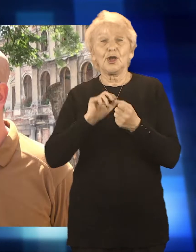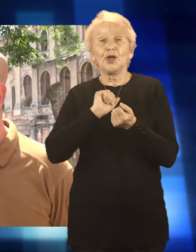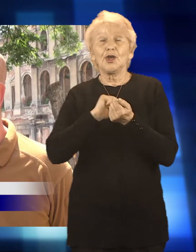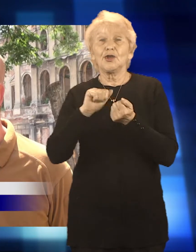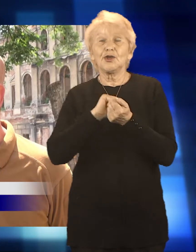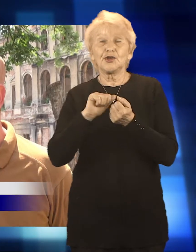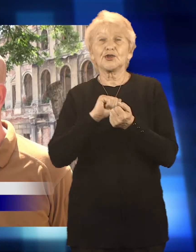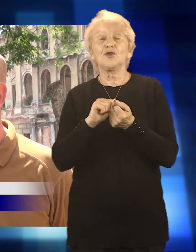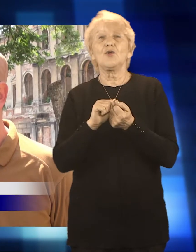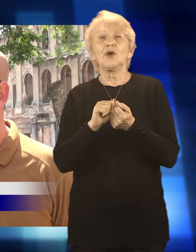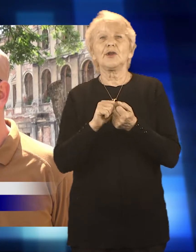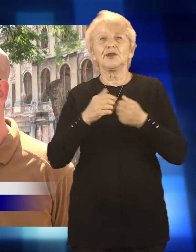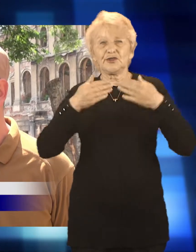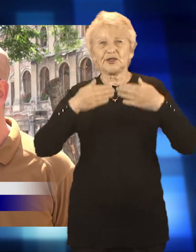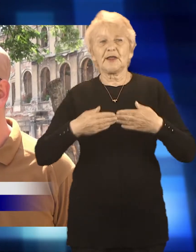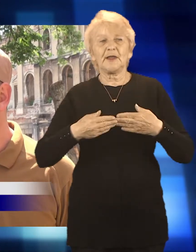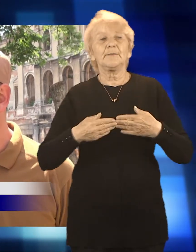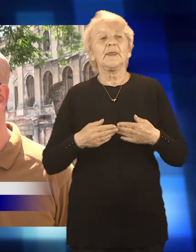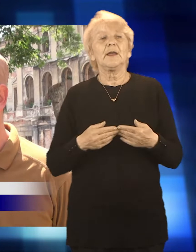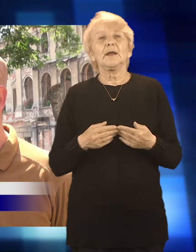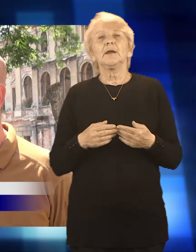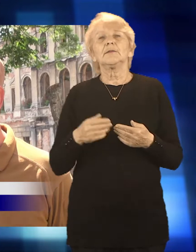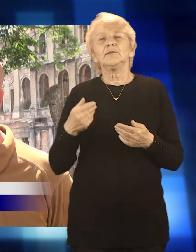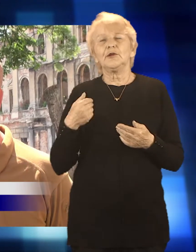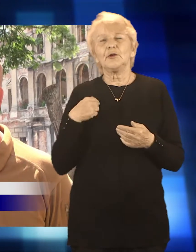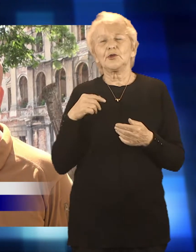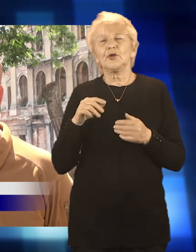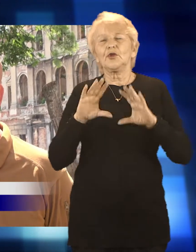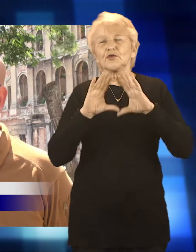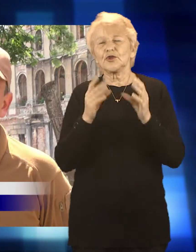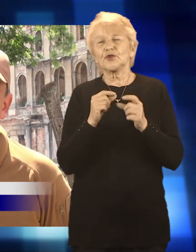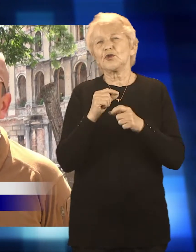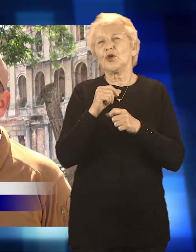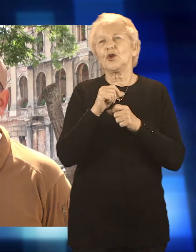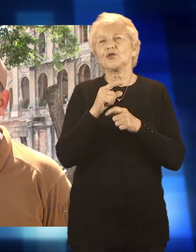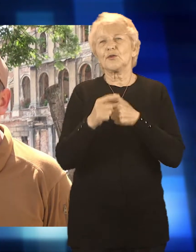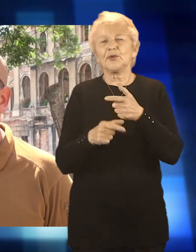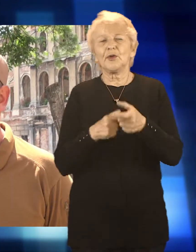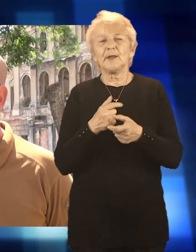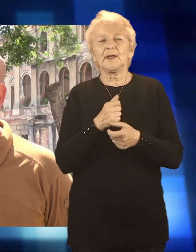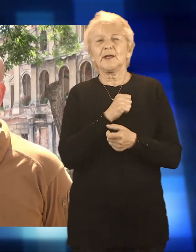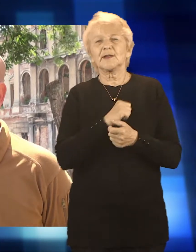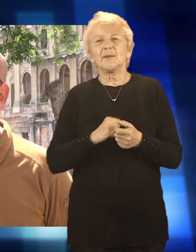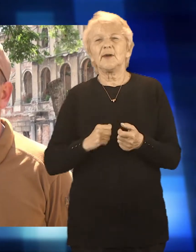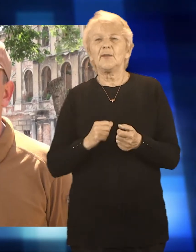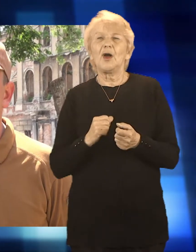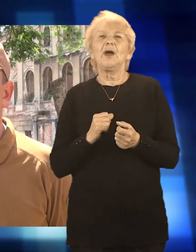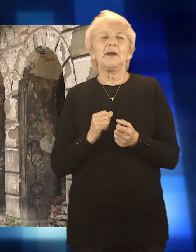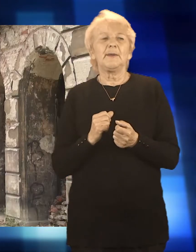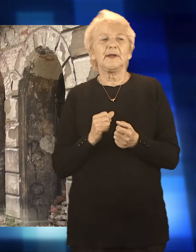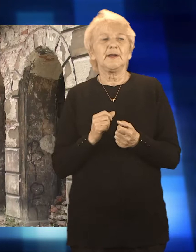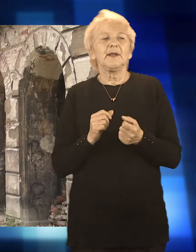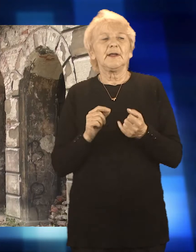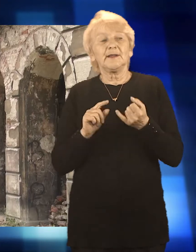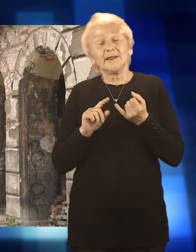Zostało to oczyszczone z różnych krzewów, z bluszczu, który porastał, ściany pałacu, który też namuny niestety,